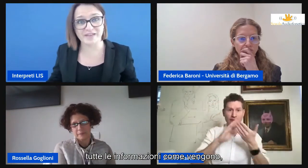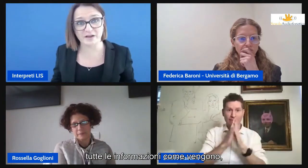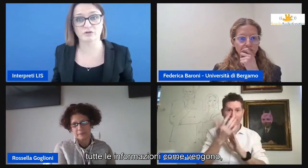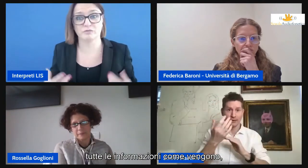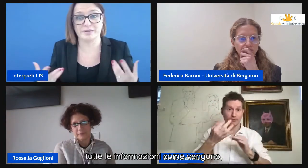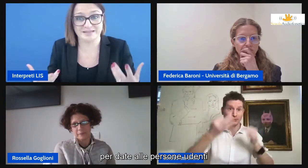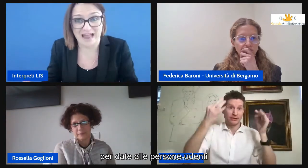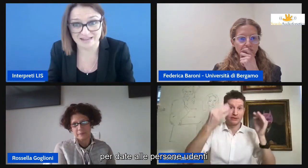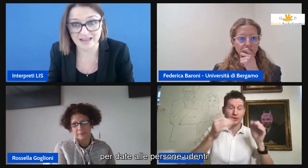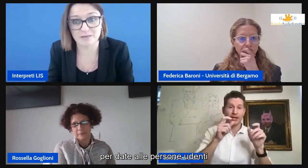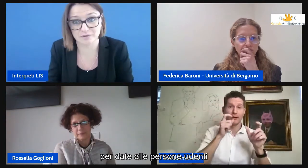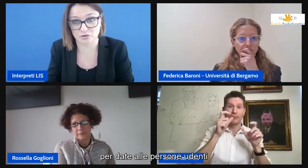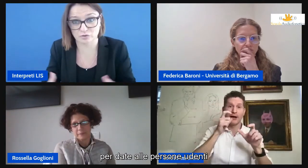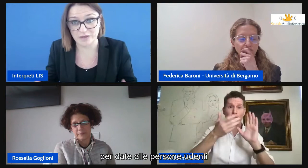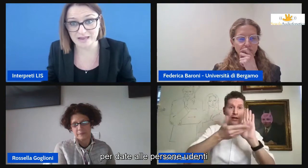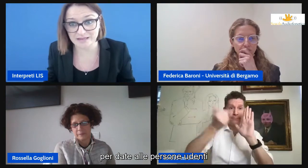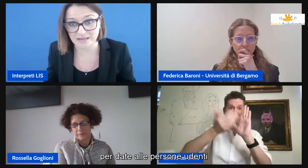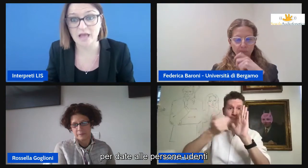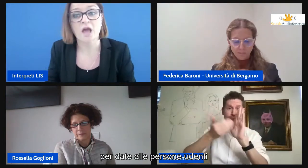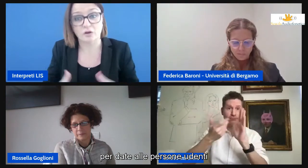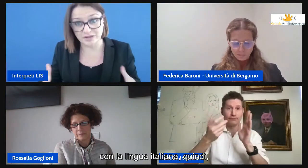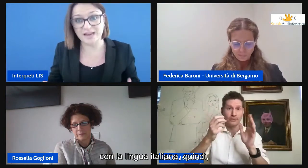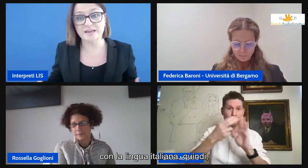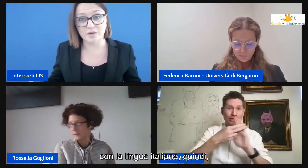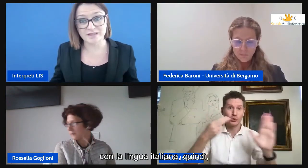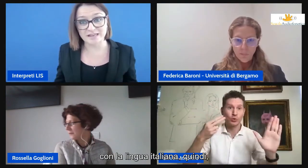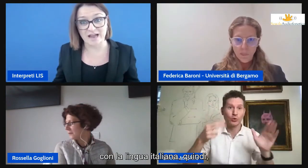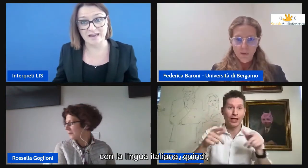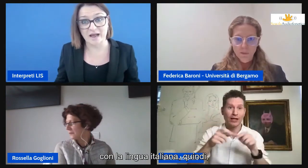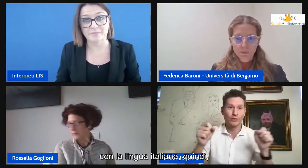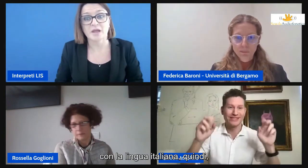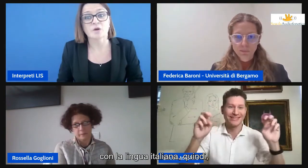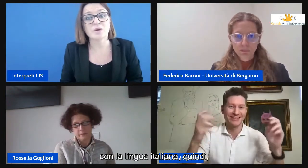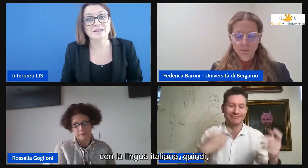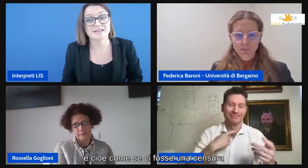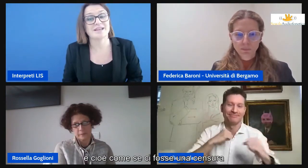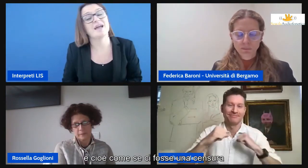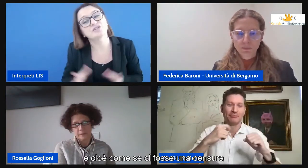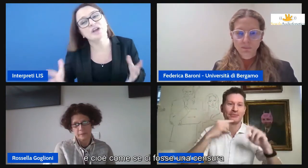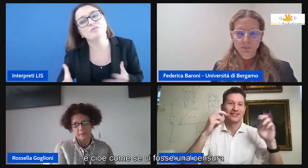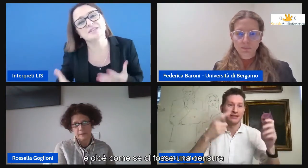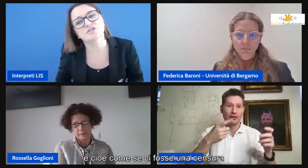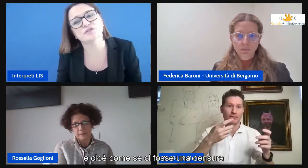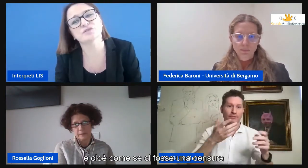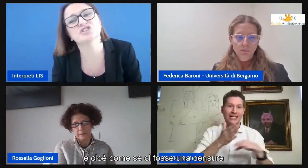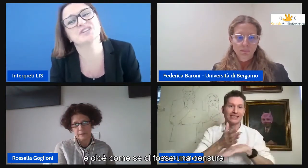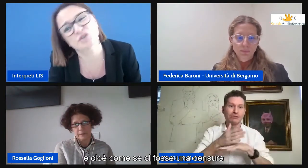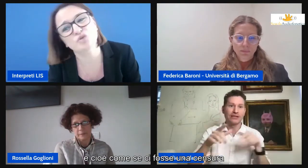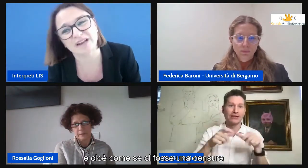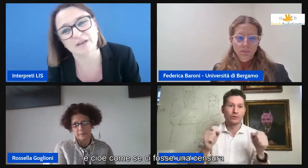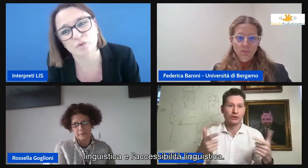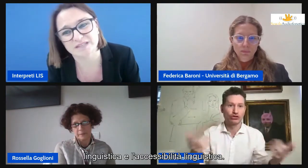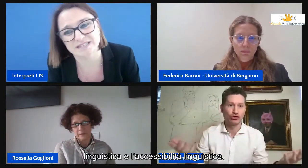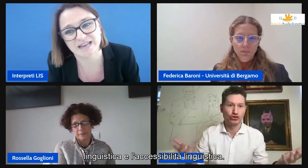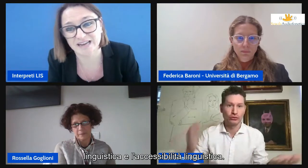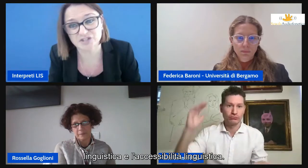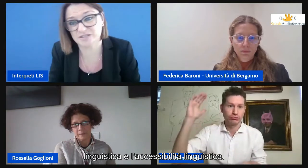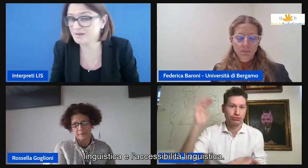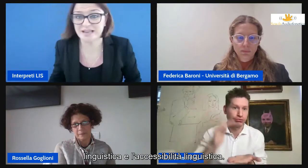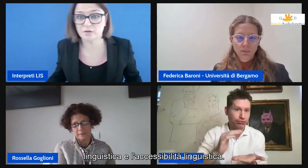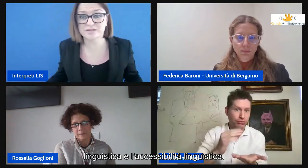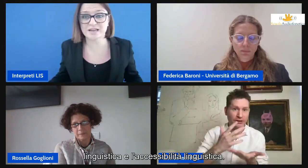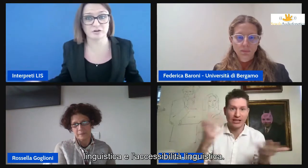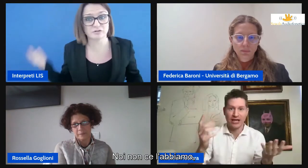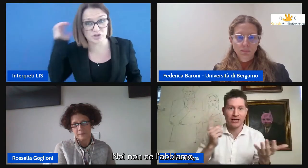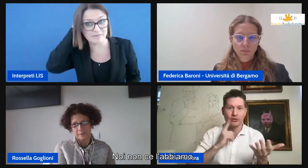come vengono date alle persone gli udenti nella lingua italiana quindi è come se ci fosse una censura linguistica l